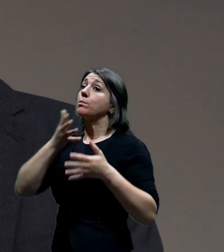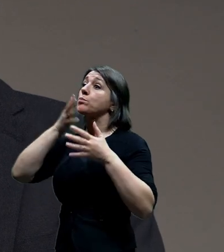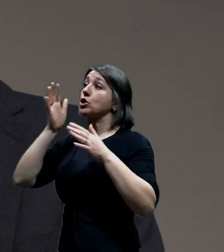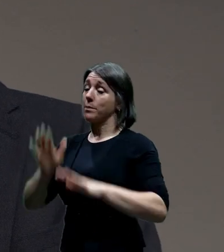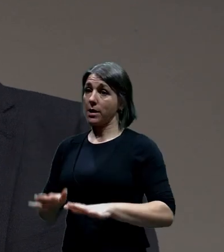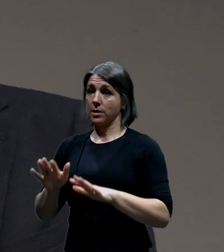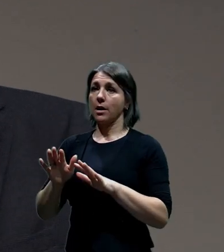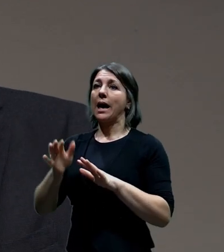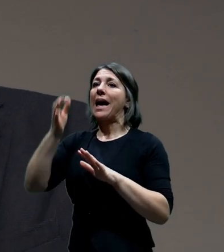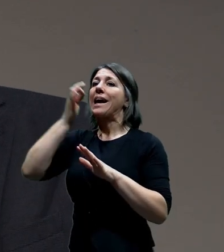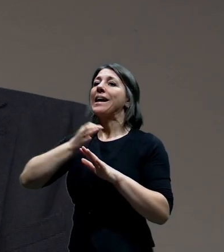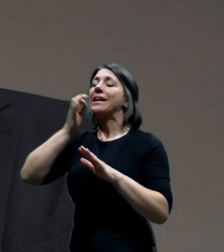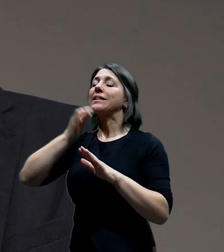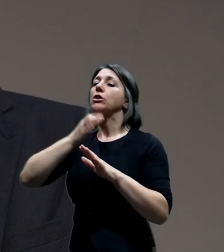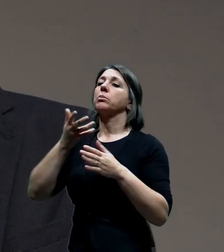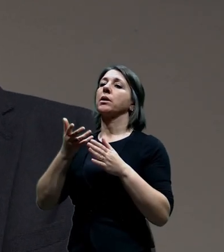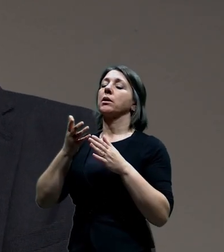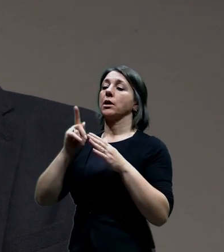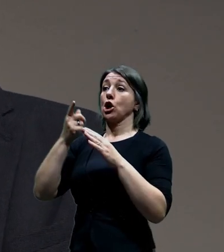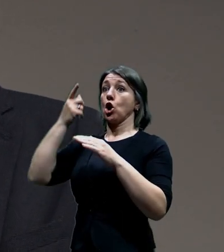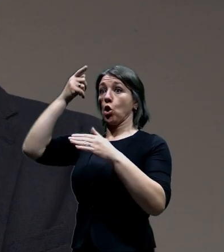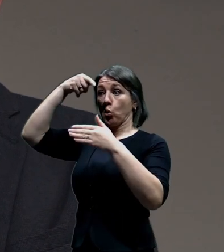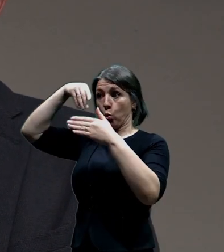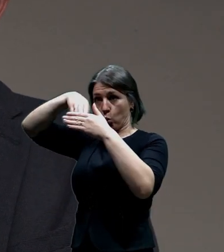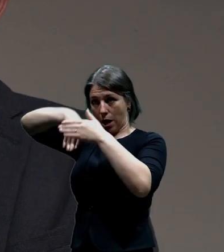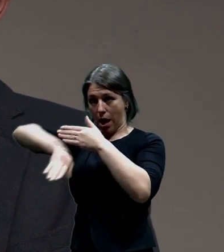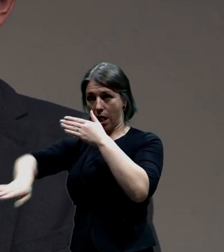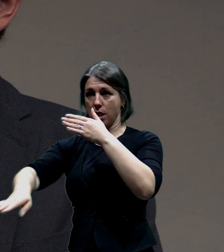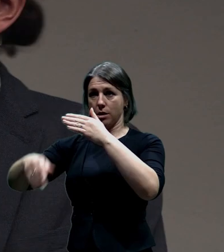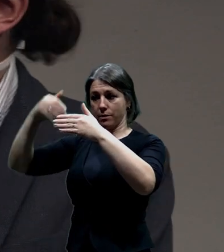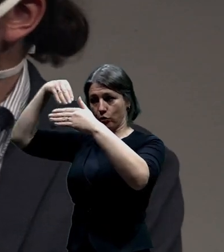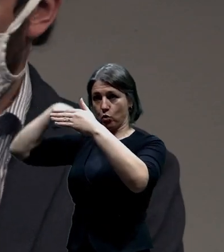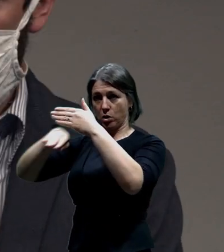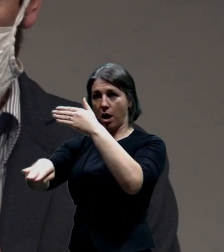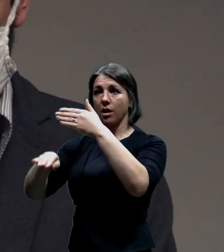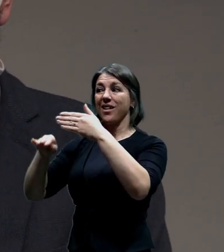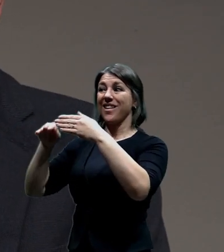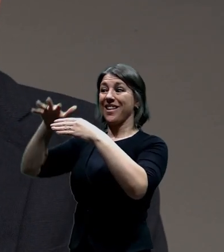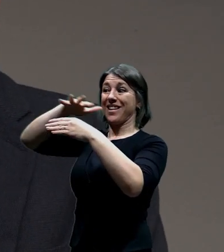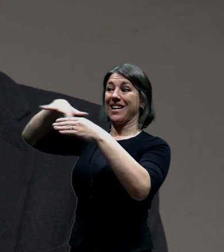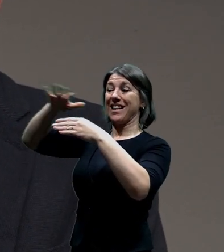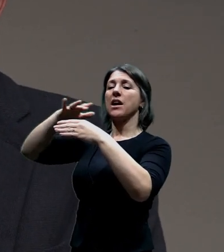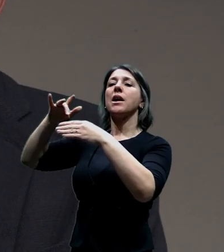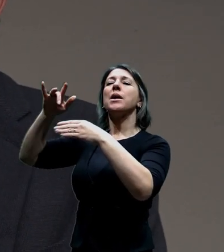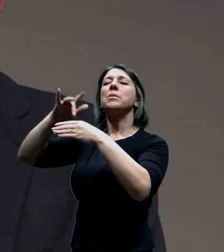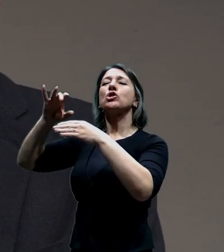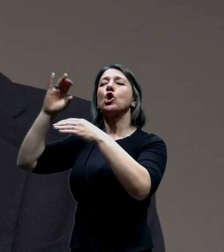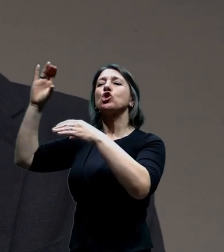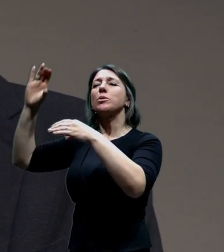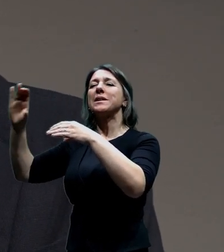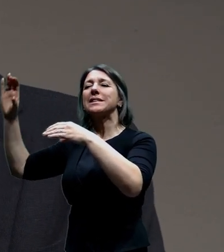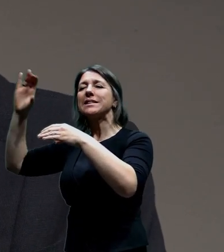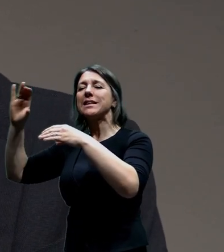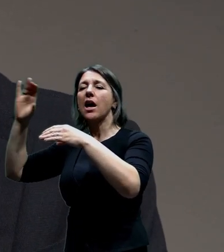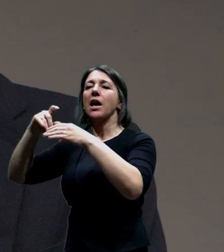té výhybky do toho tunelu v prostředí toho drahenské a čimicekého